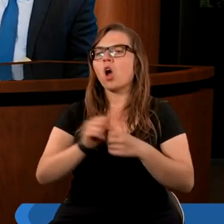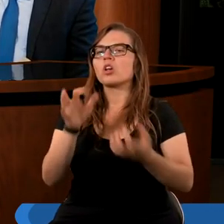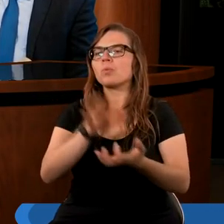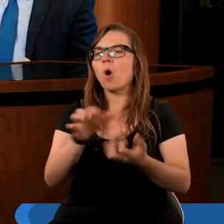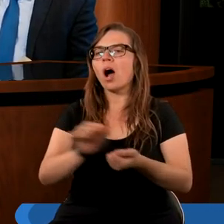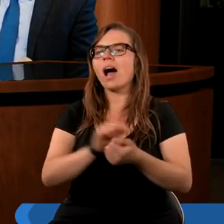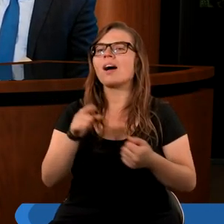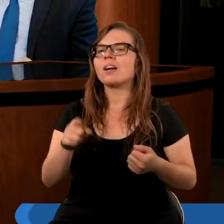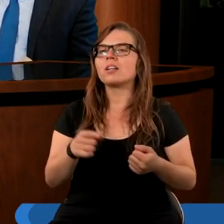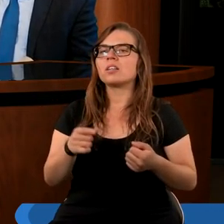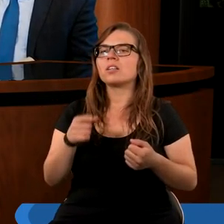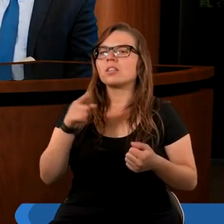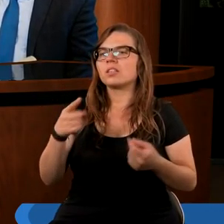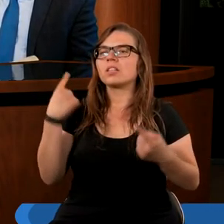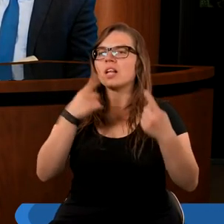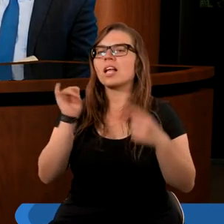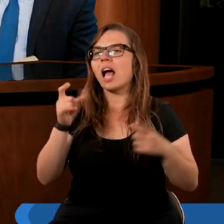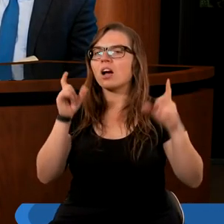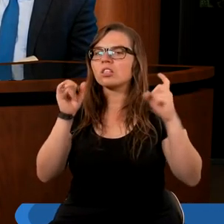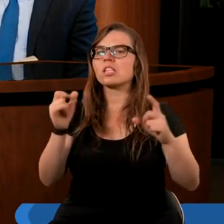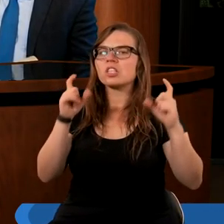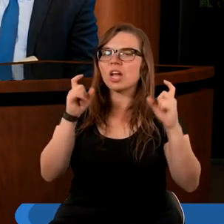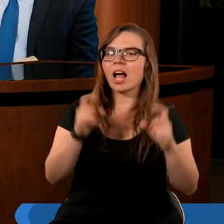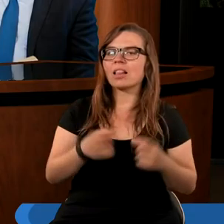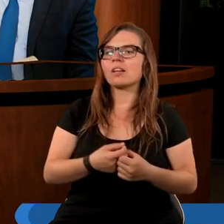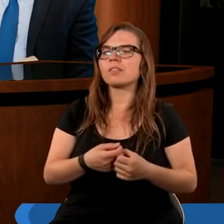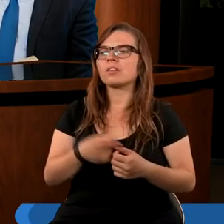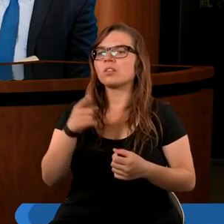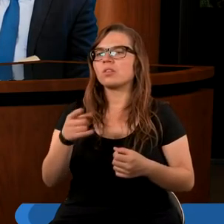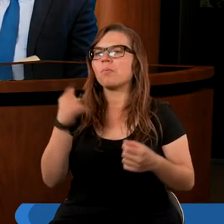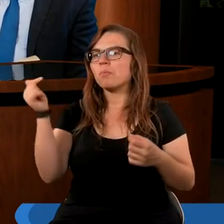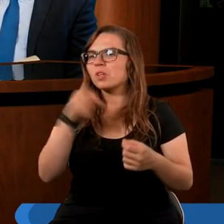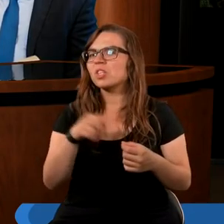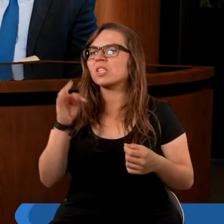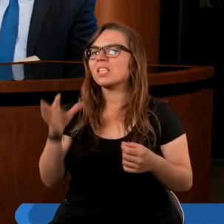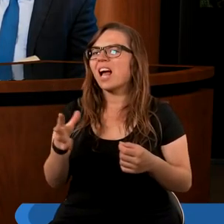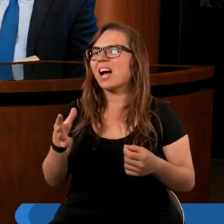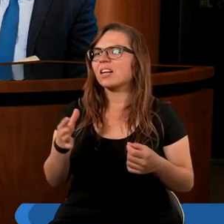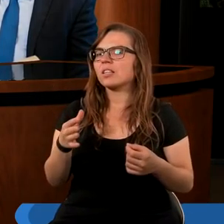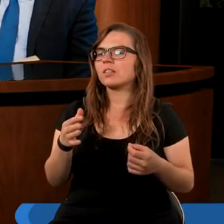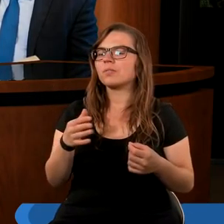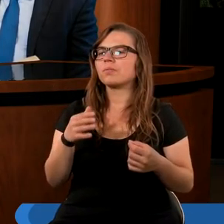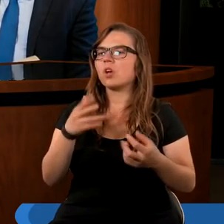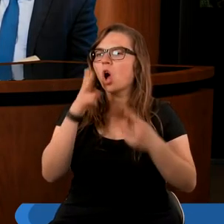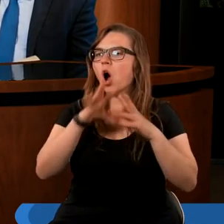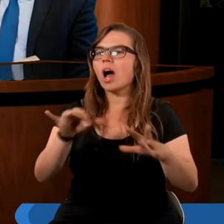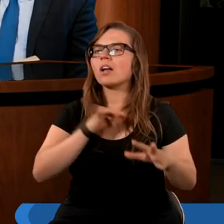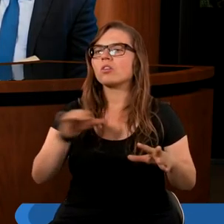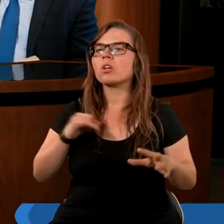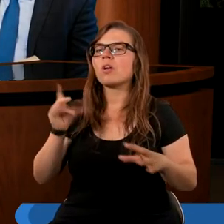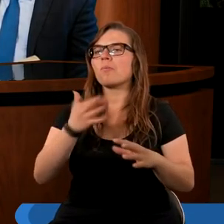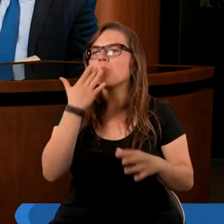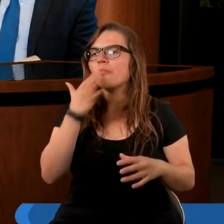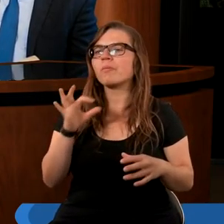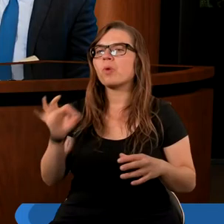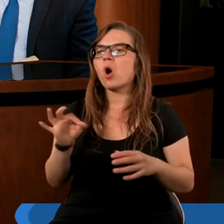smoka, który jest tutaj interpretowany jako diabeł i szatan. A więc gdy idziemy tak po nic co do kłębka, to okazuje się, że tak naprawdę